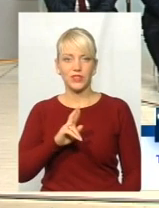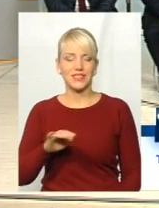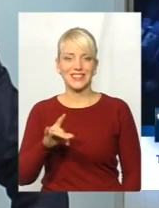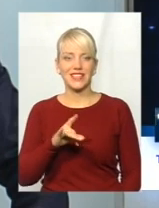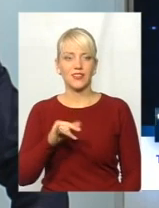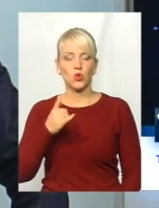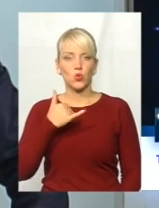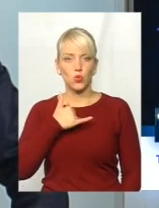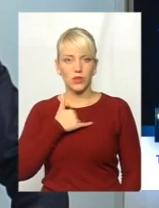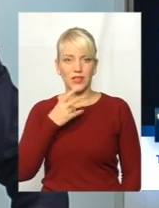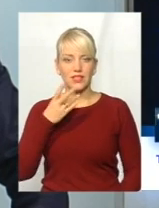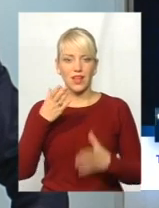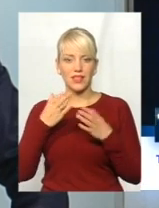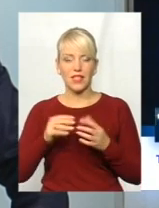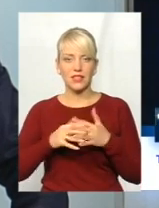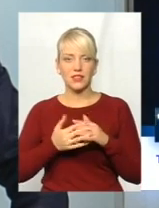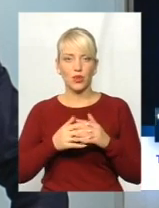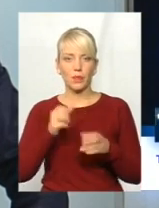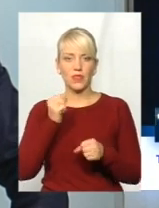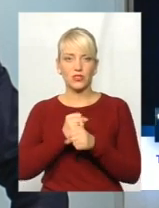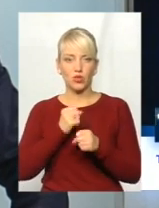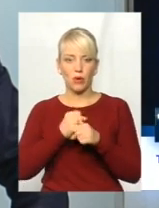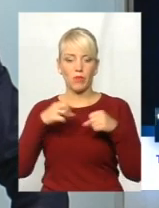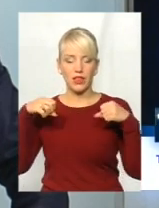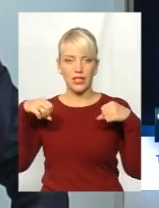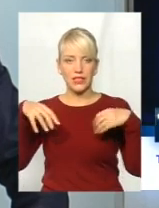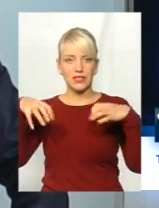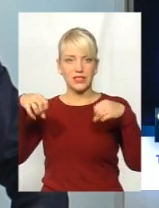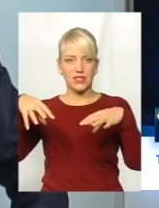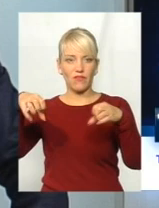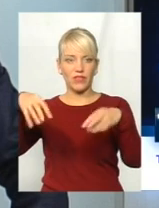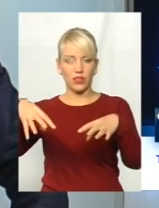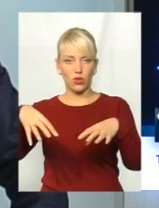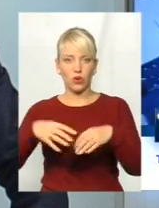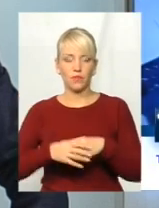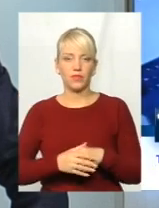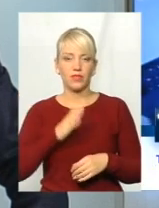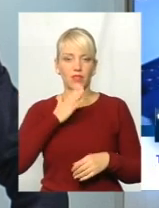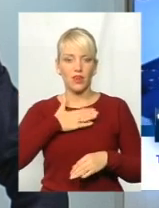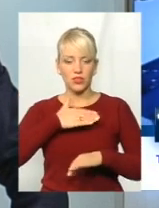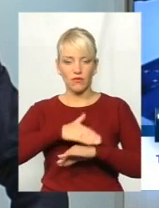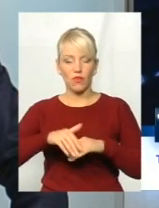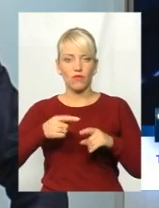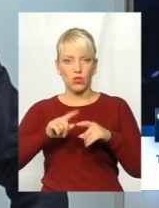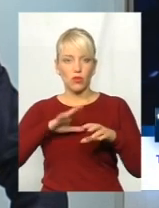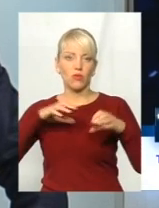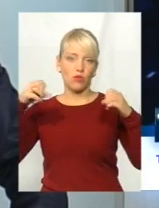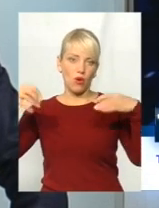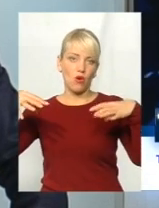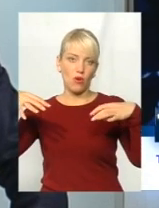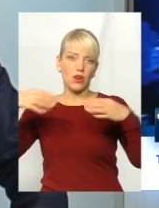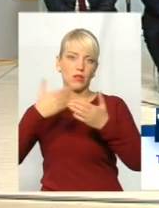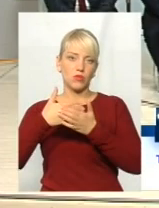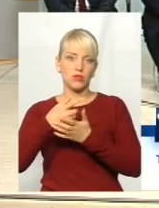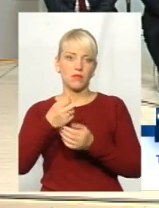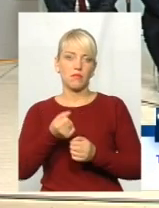Насамперед, на 10 села зробили слеп по вулиці по-нашій. Воно погорило там, може, пару